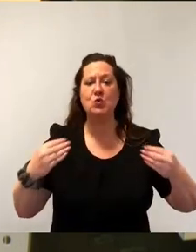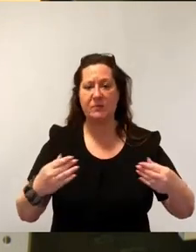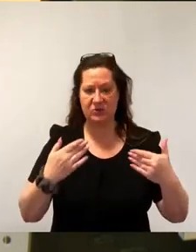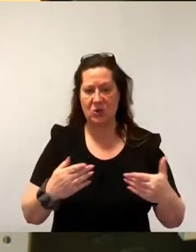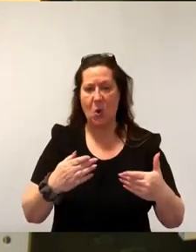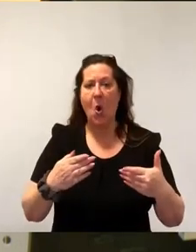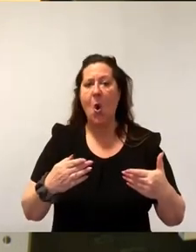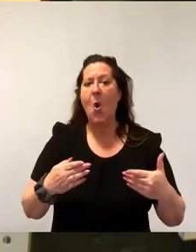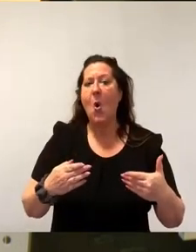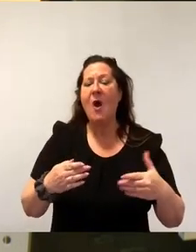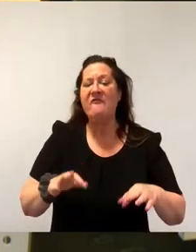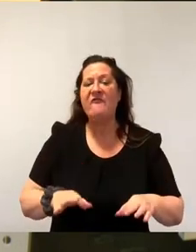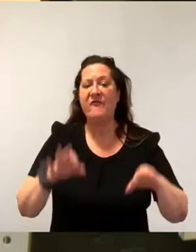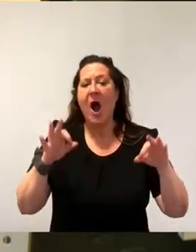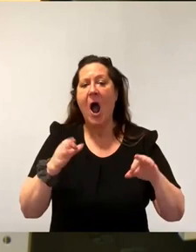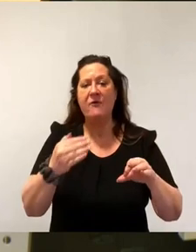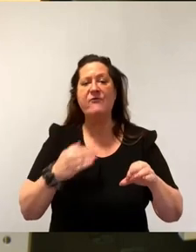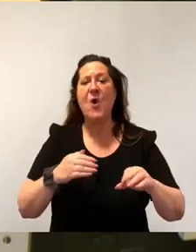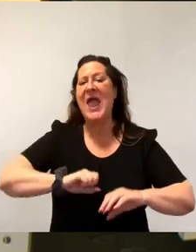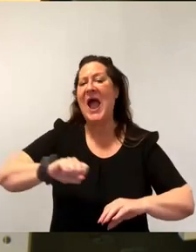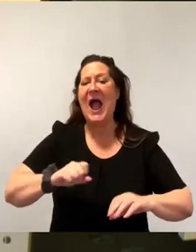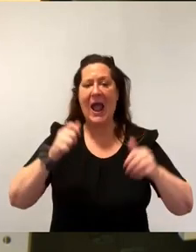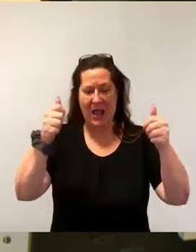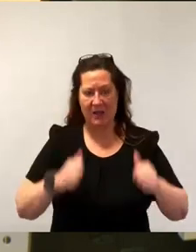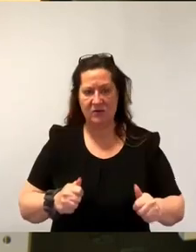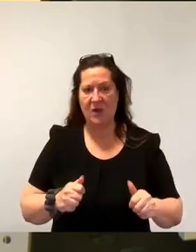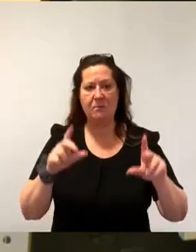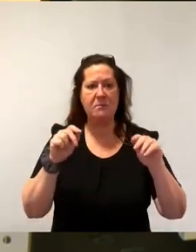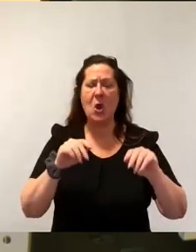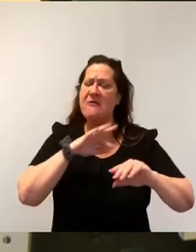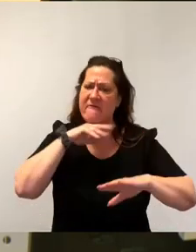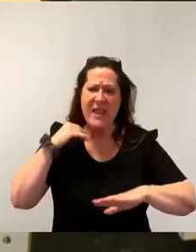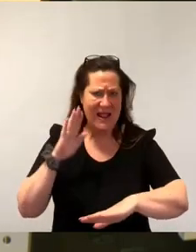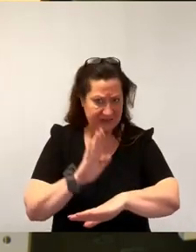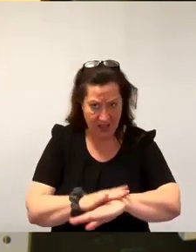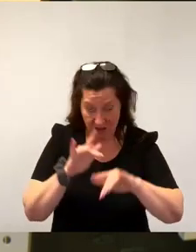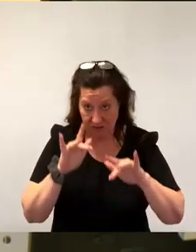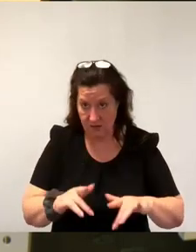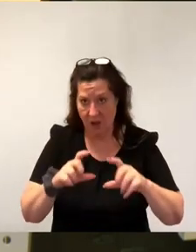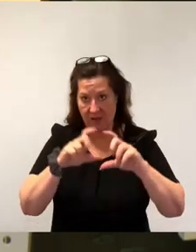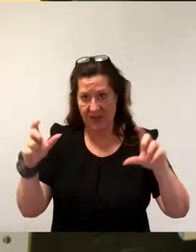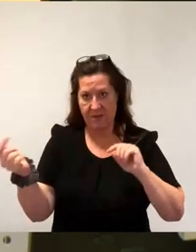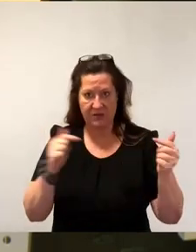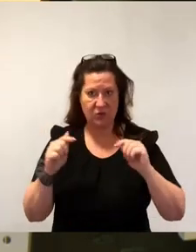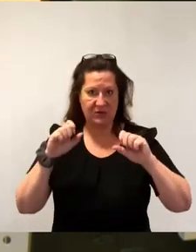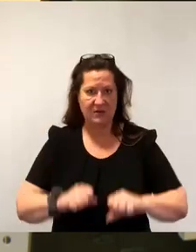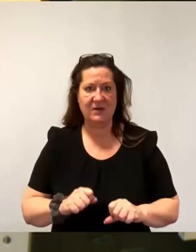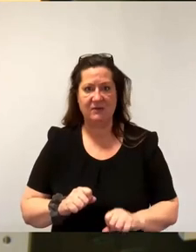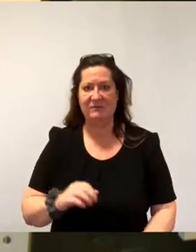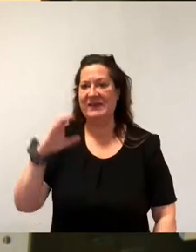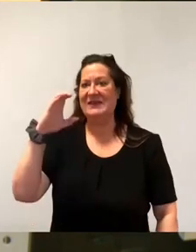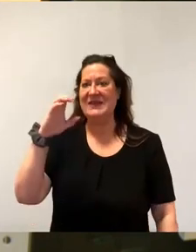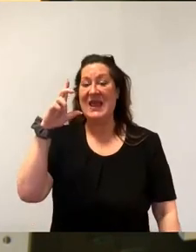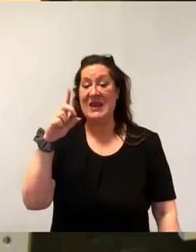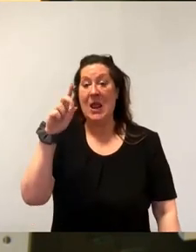gemacht. Es bestand also viel Gelegenheit, darüber zu sprechen. Wenn ich die CDU so höre, dann mag ich einfach mal kurz